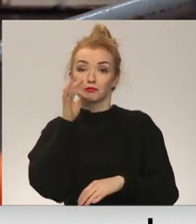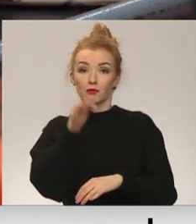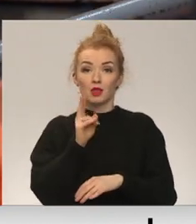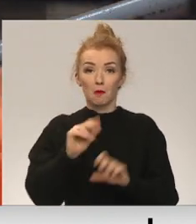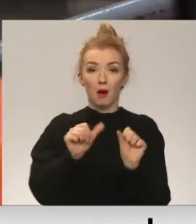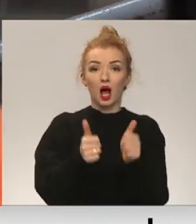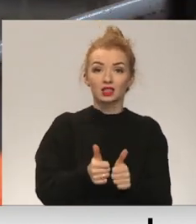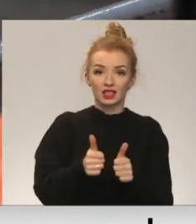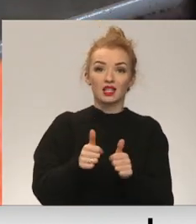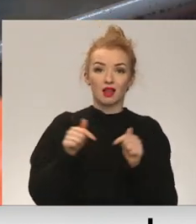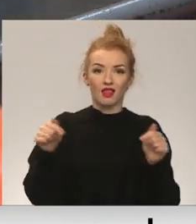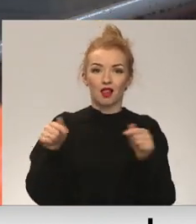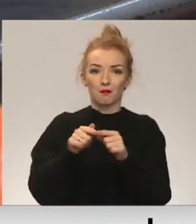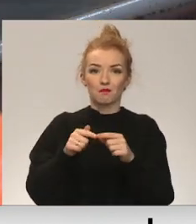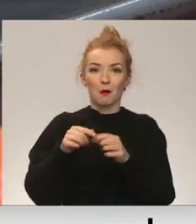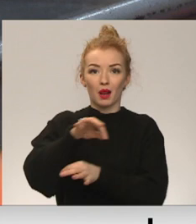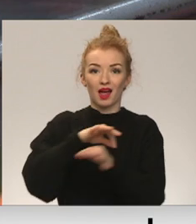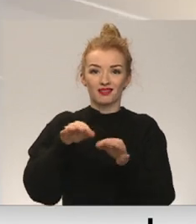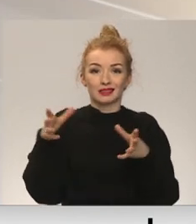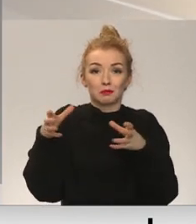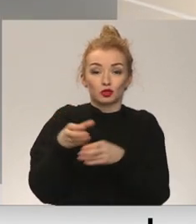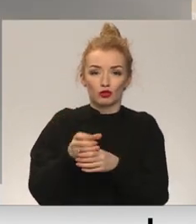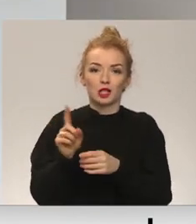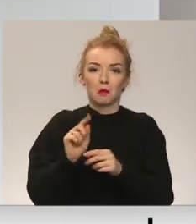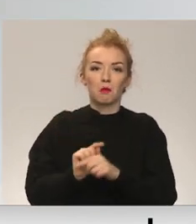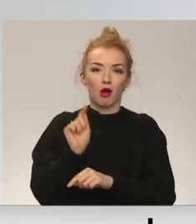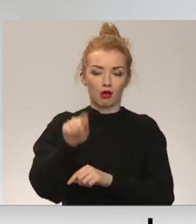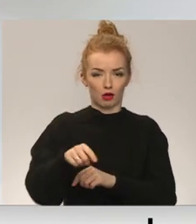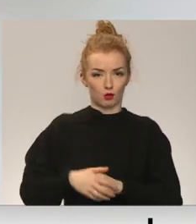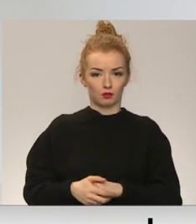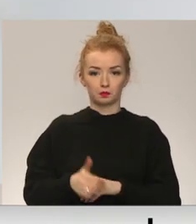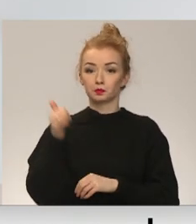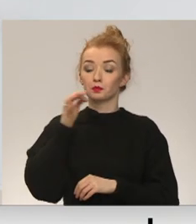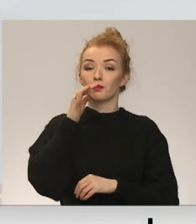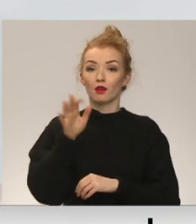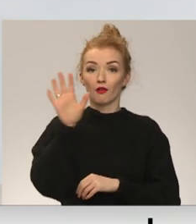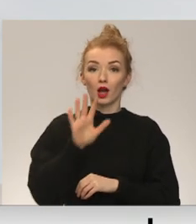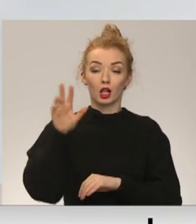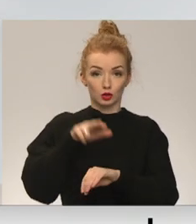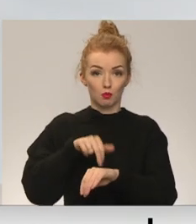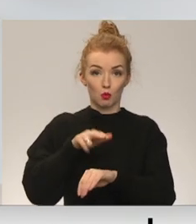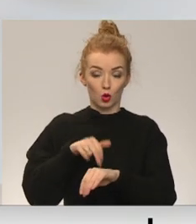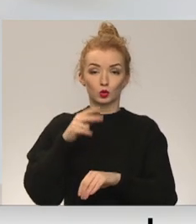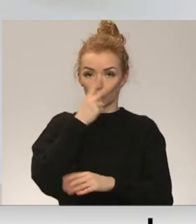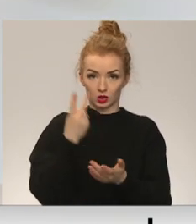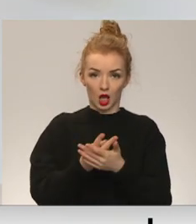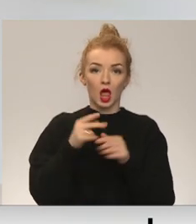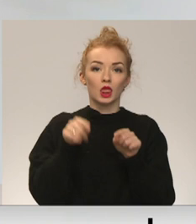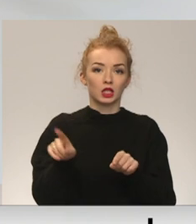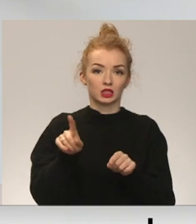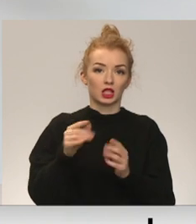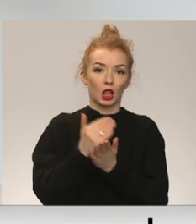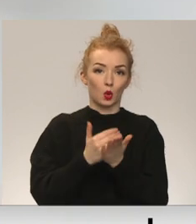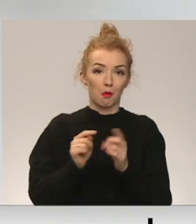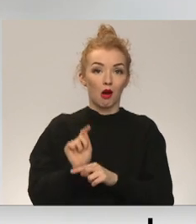platības samazināšana ir pārkāpums. Valsts policija šo pārkāpumu traktēja kā likuma pārkāpumu, taču